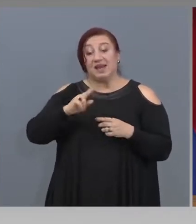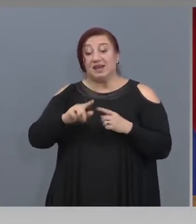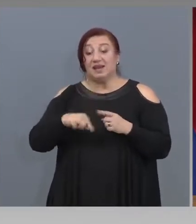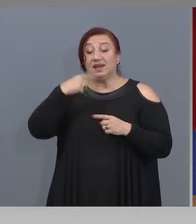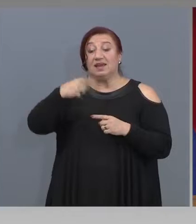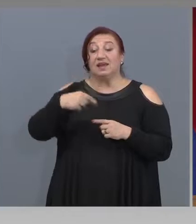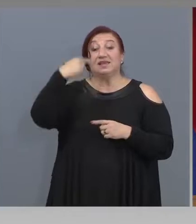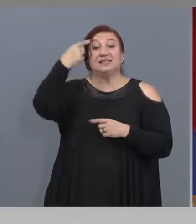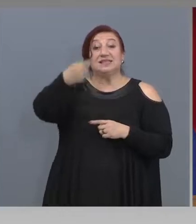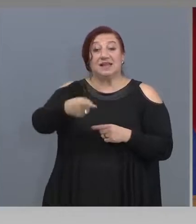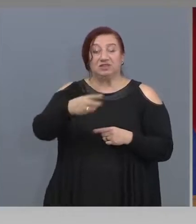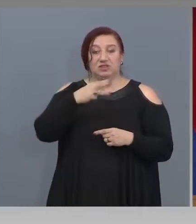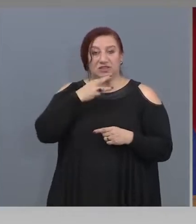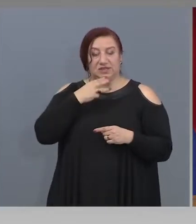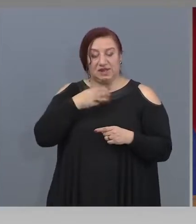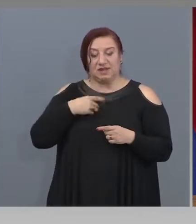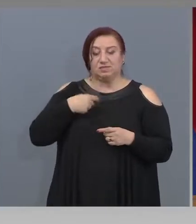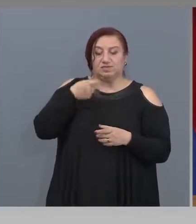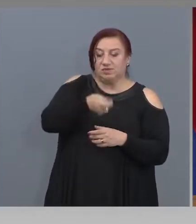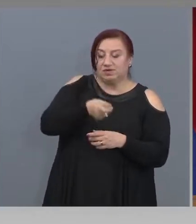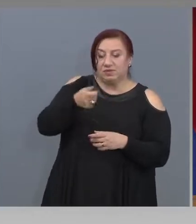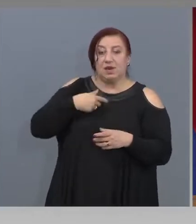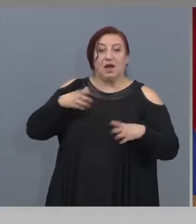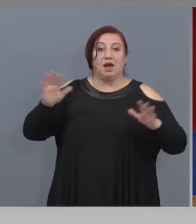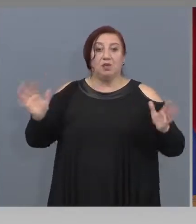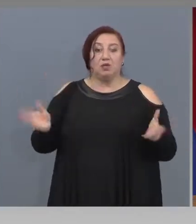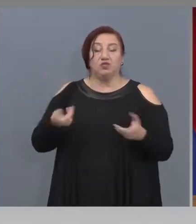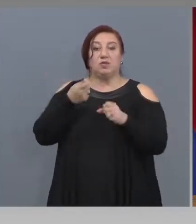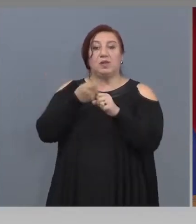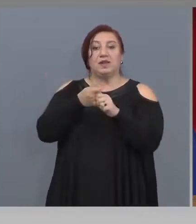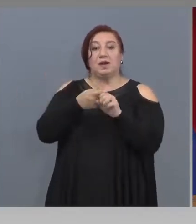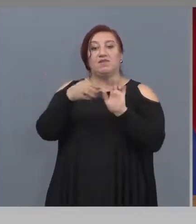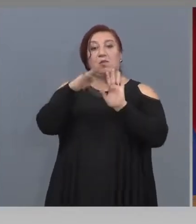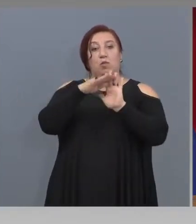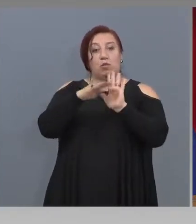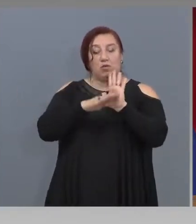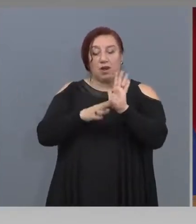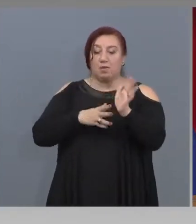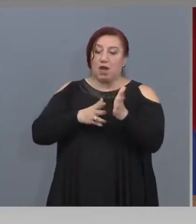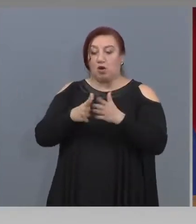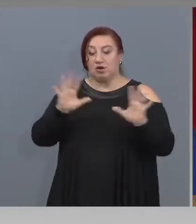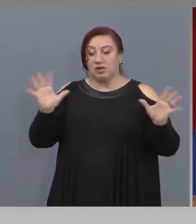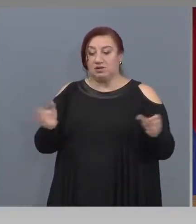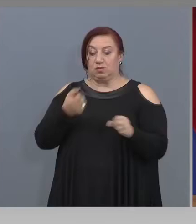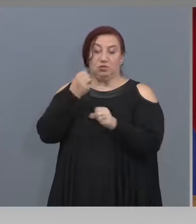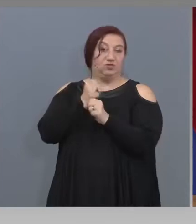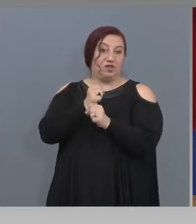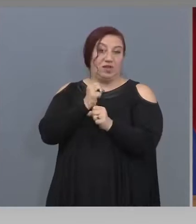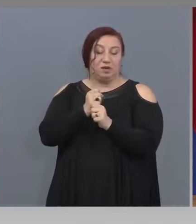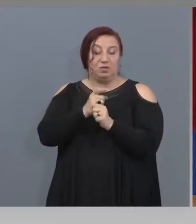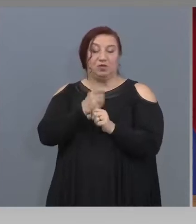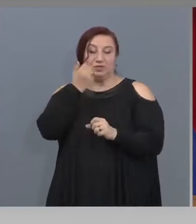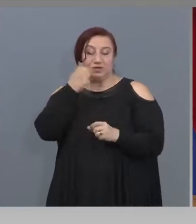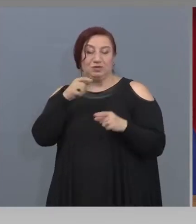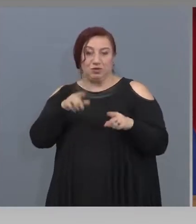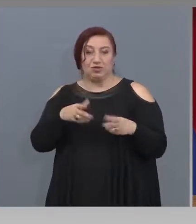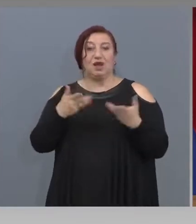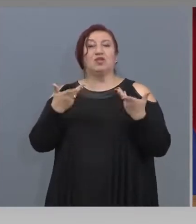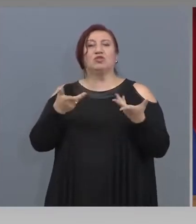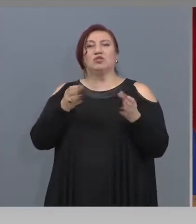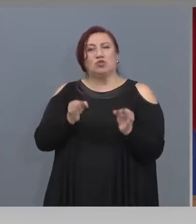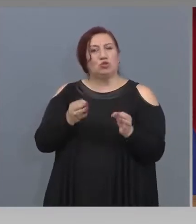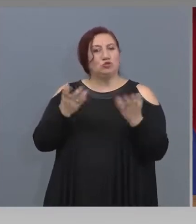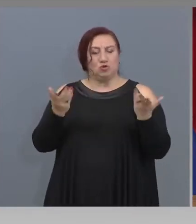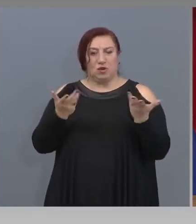програмите, за да могат хората да почнат да ги работят и да се възползват от тях. А те са следните.